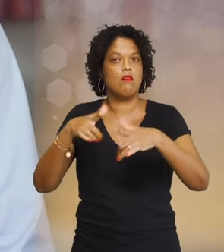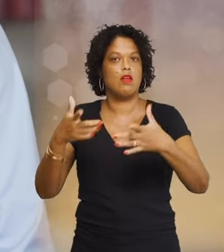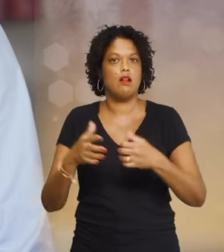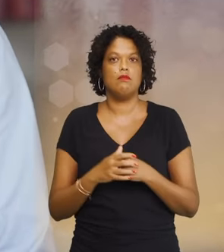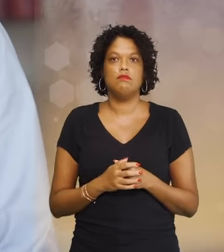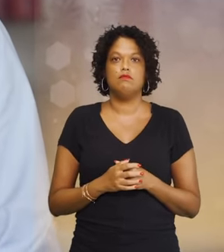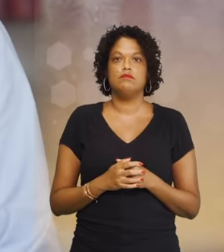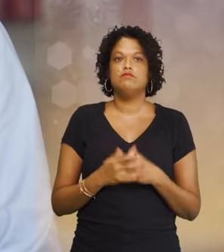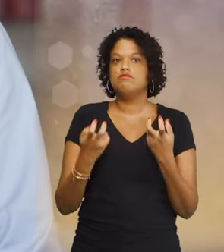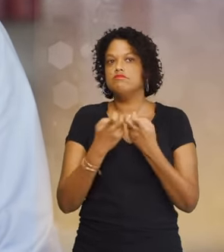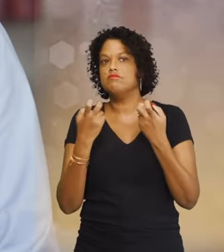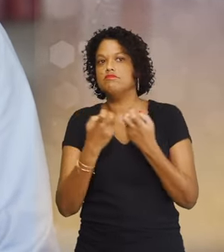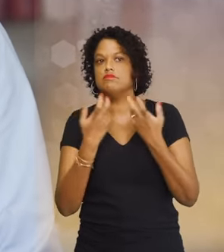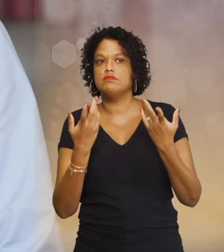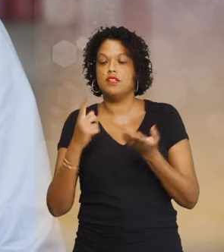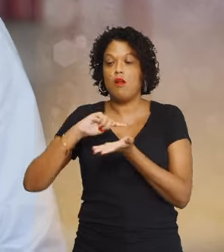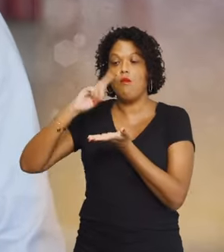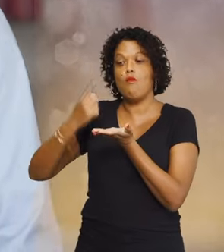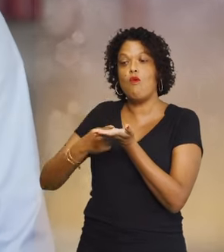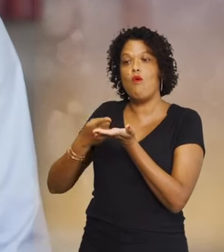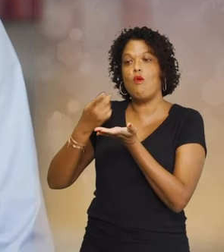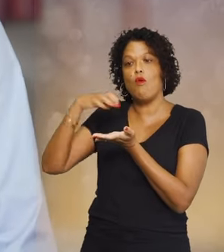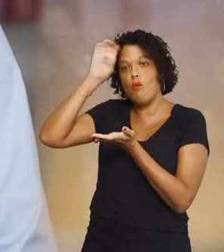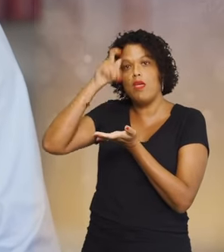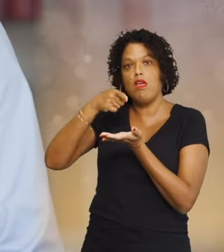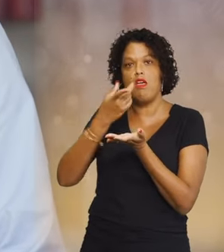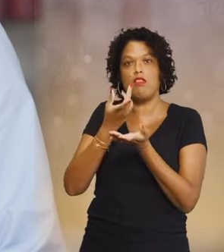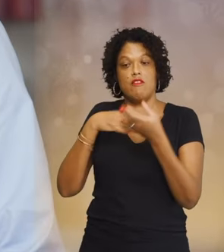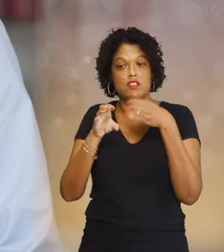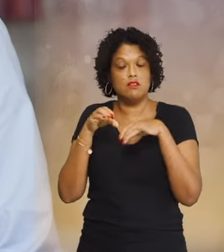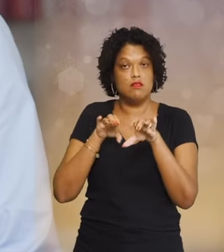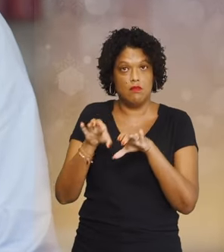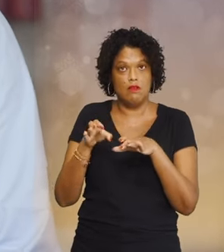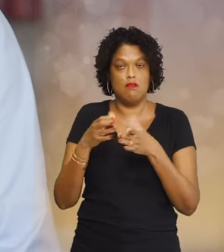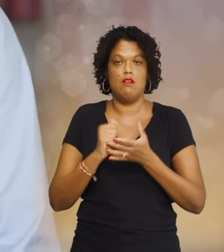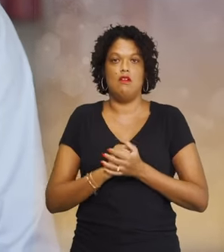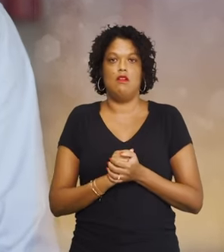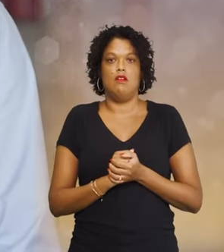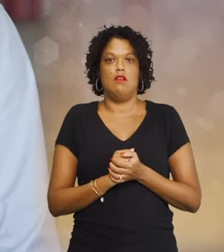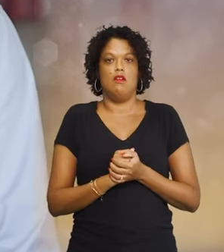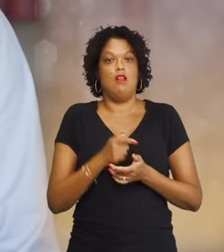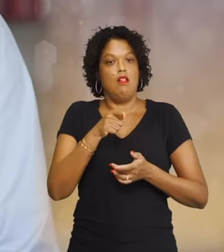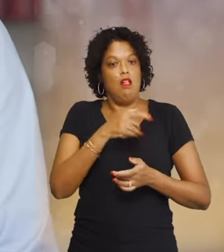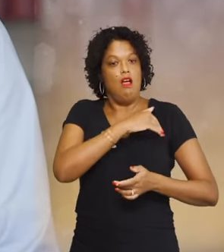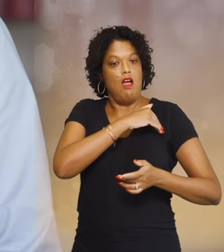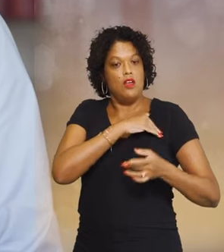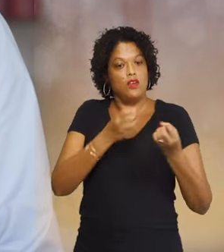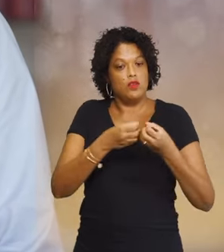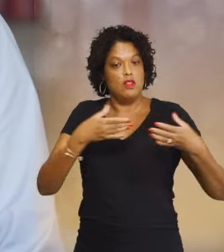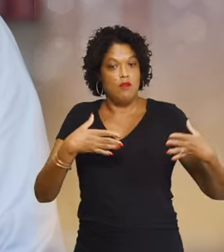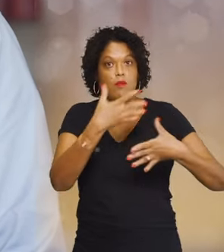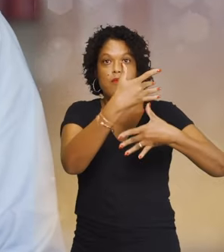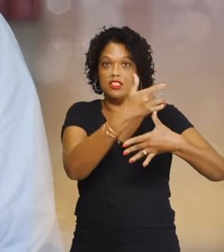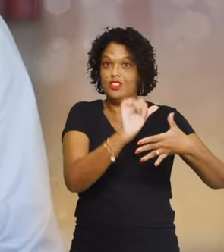autour des fonds européens, mais des fonds d'investissement aussi. Nous installerons une agence de développement à